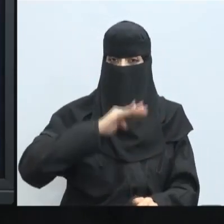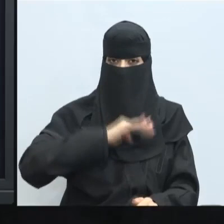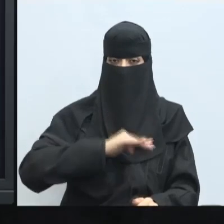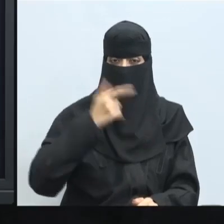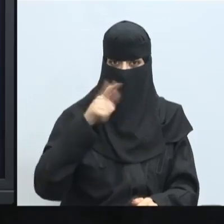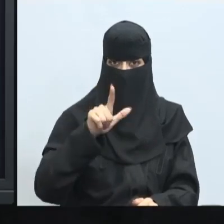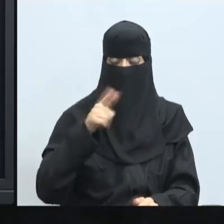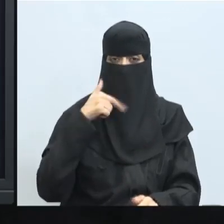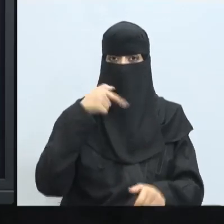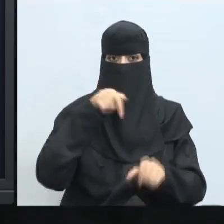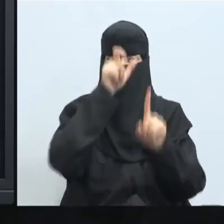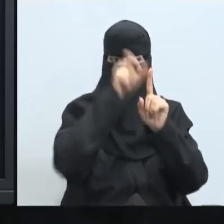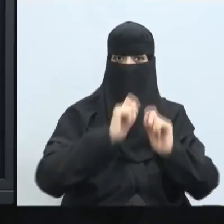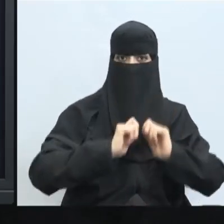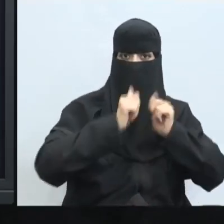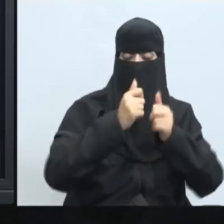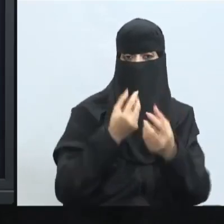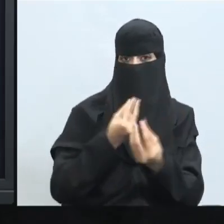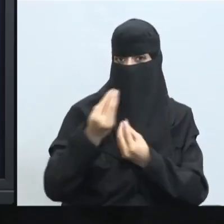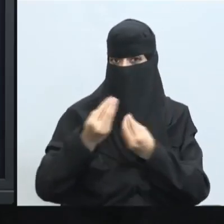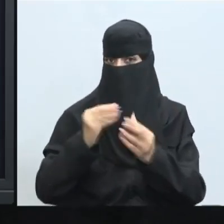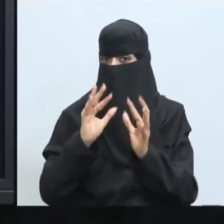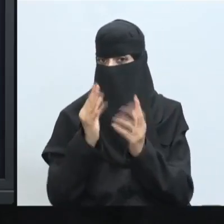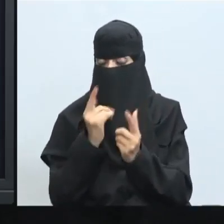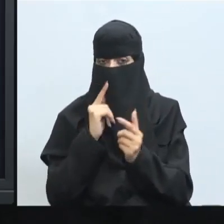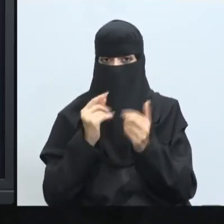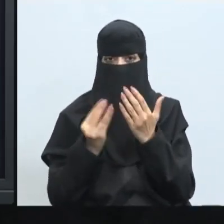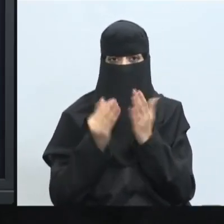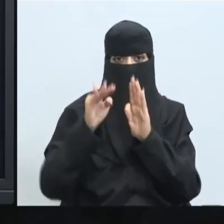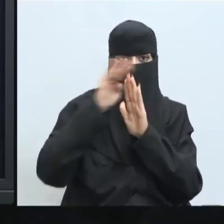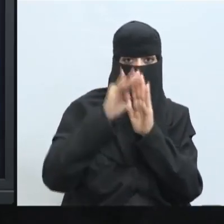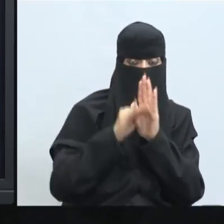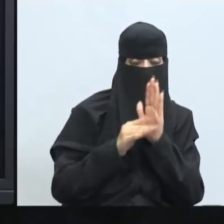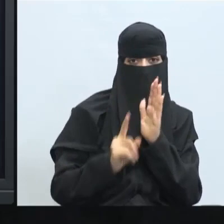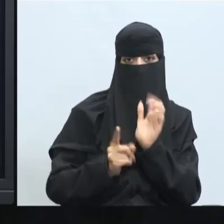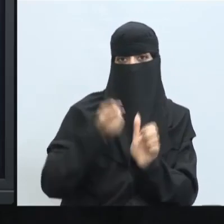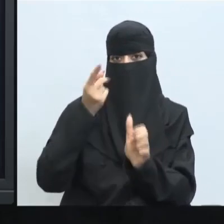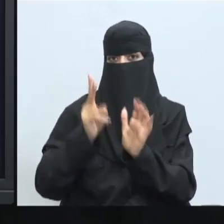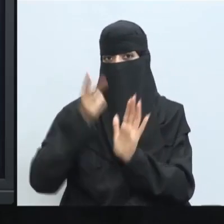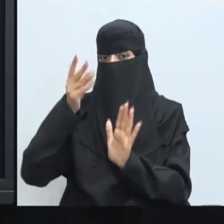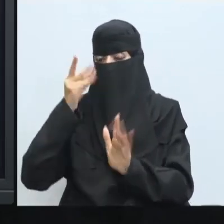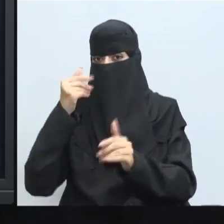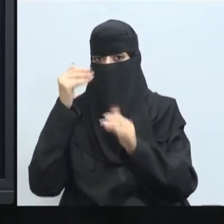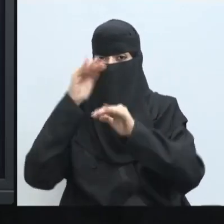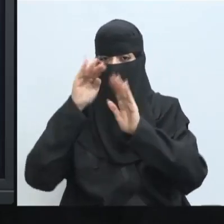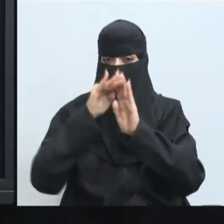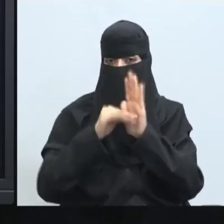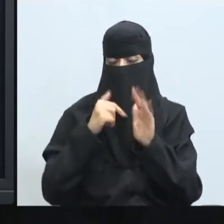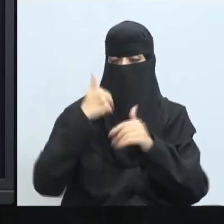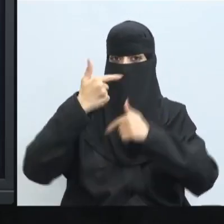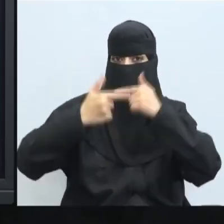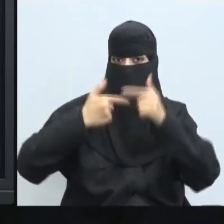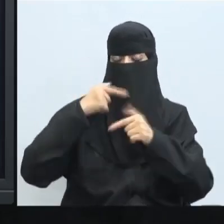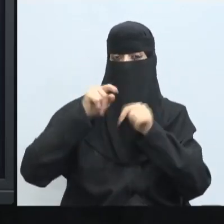قدرة الطالب على التعامل كيف يضع أولويات وهذا ما تحدثنا عنه سابقا يرتب الأولويات كلما